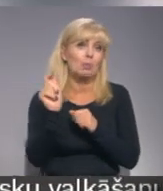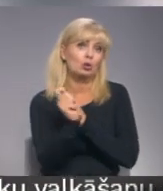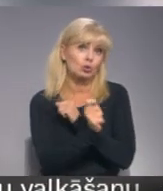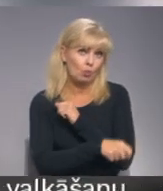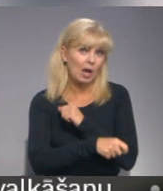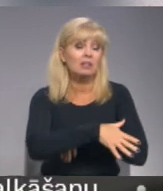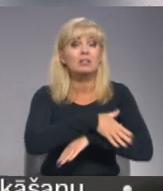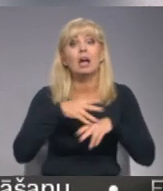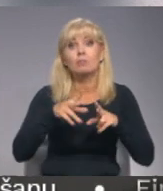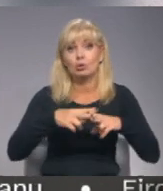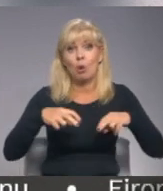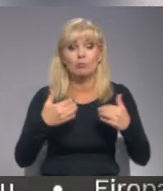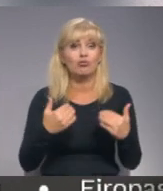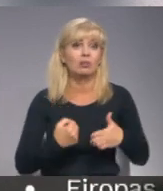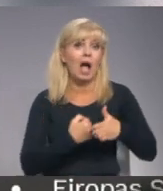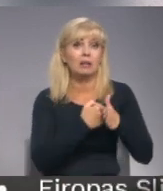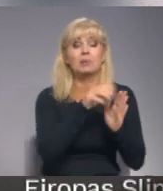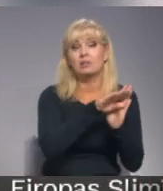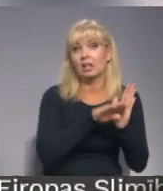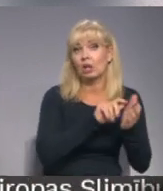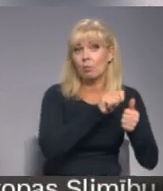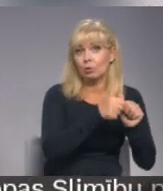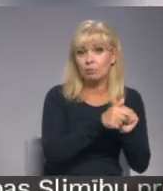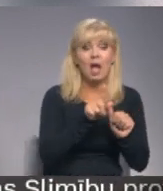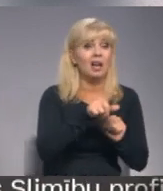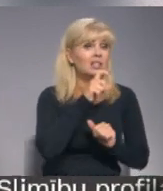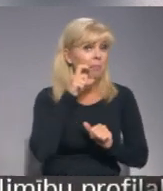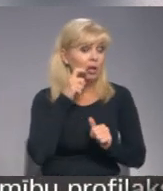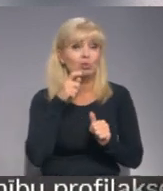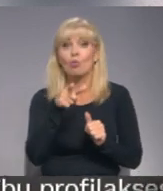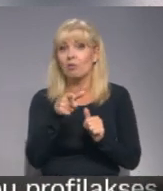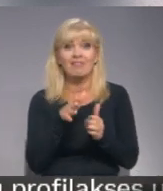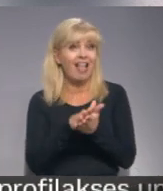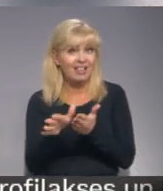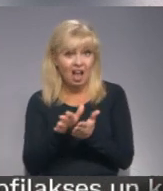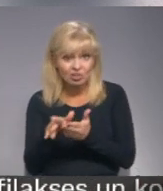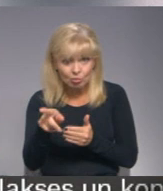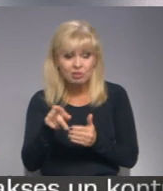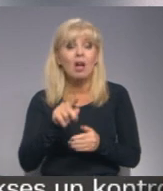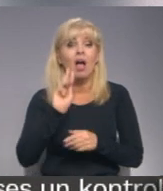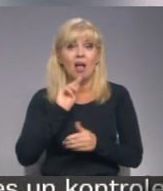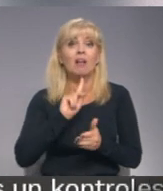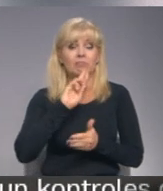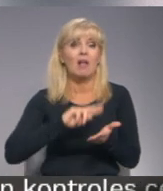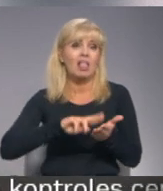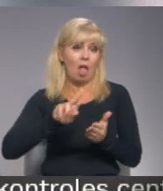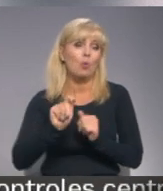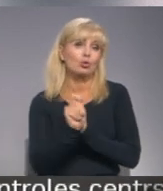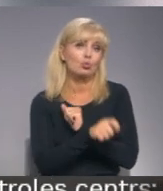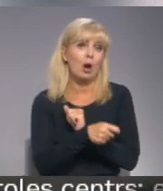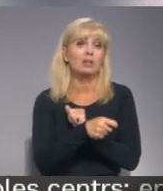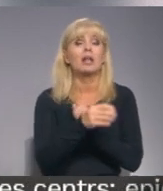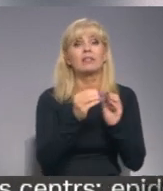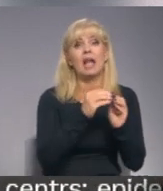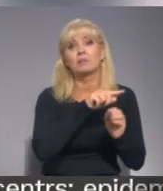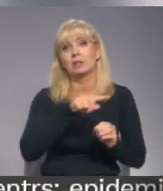Sājumas komisija šodien atbalstēja likuma grozījums, kas masku nenēsātājs ļaus sodīt ar 10 līdz pat 50 eiro lielu naudas sodu. Taču